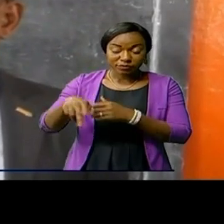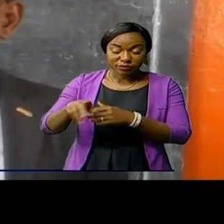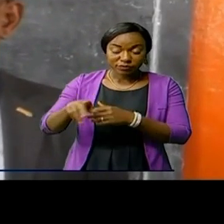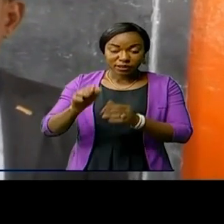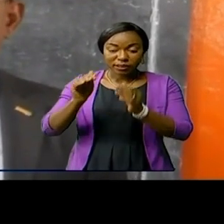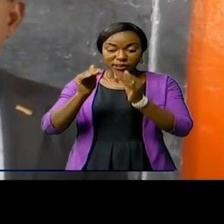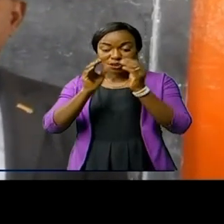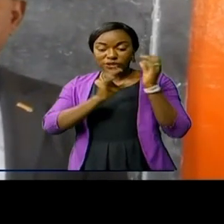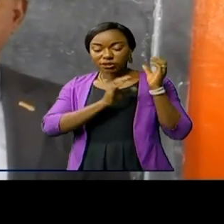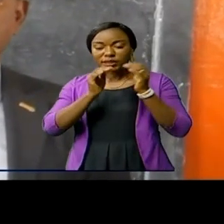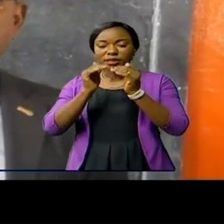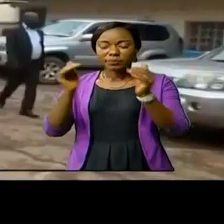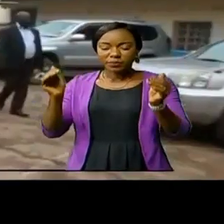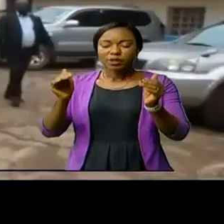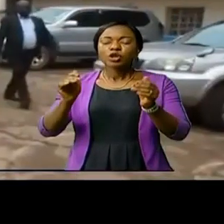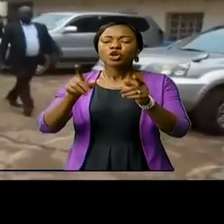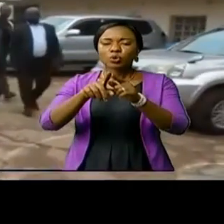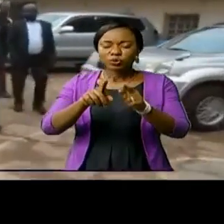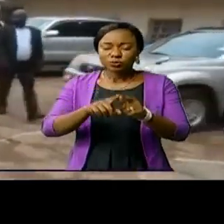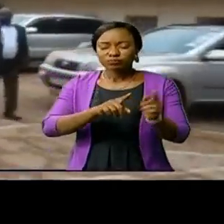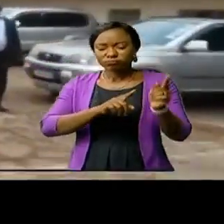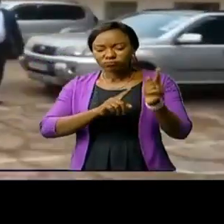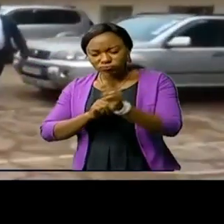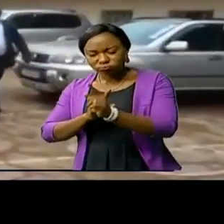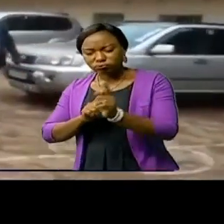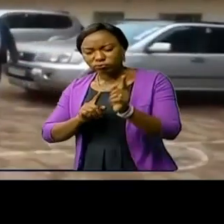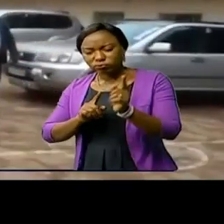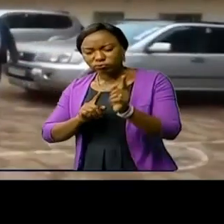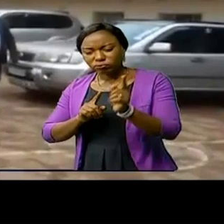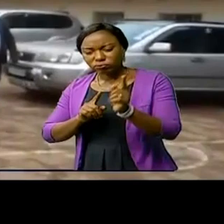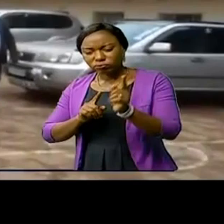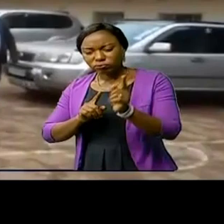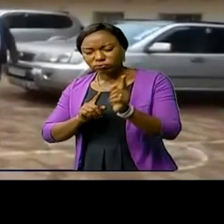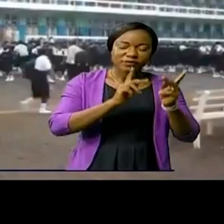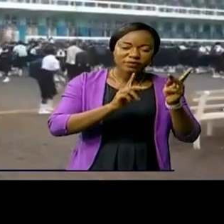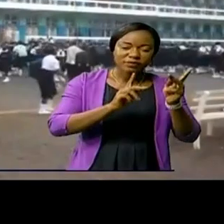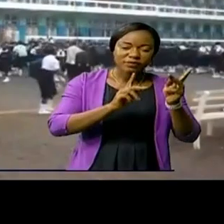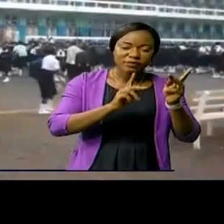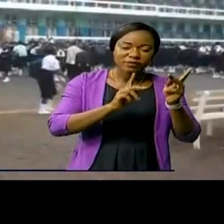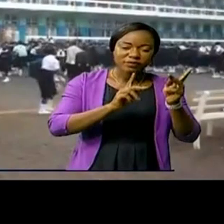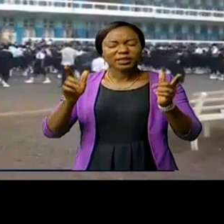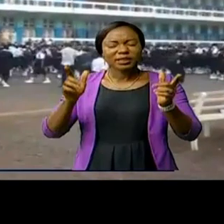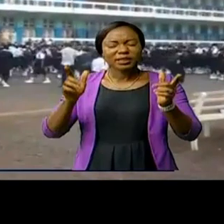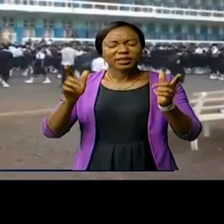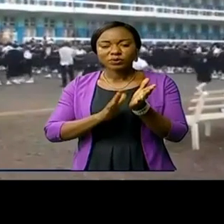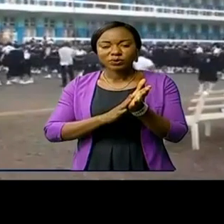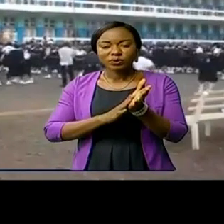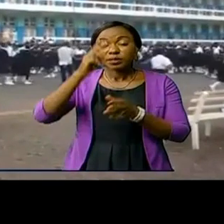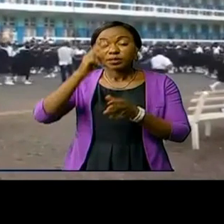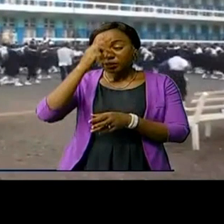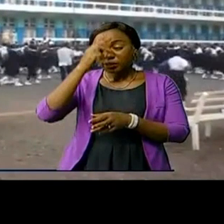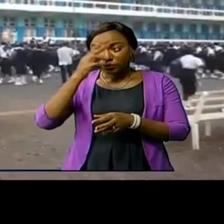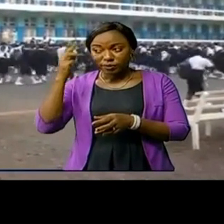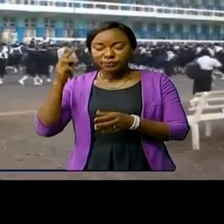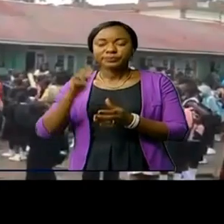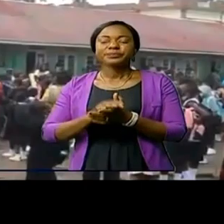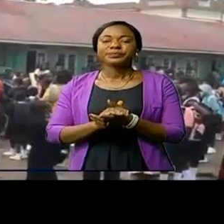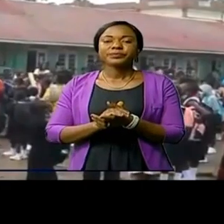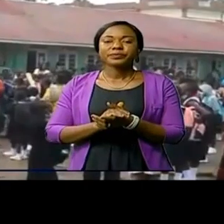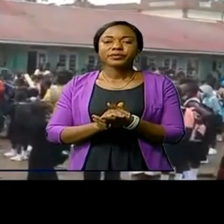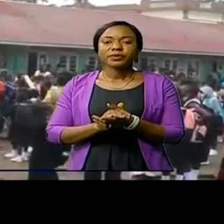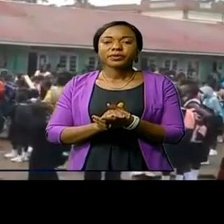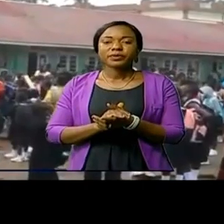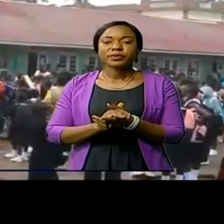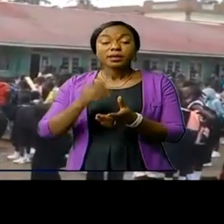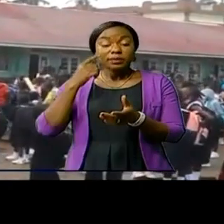enseignants ont été tour à tour au collège Imara et au lycée Etouindéré, deux grandes écoles conventionnelles catholiques situées au centre-ville. Le